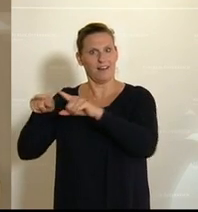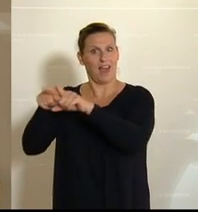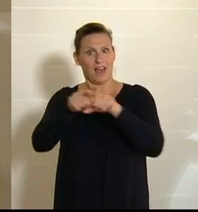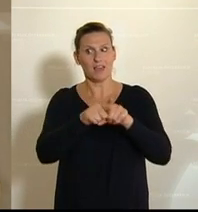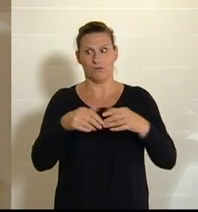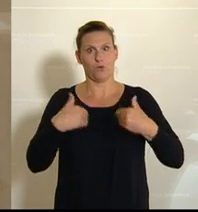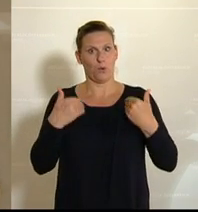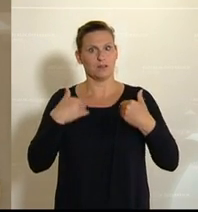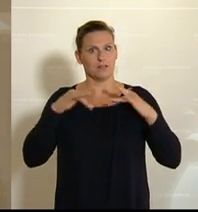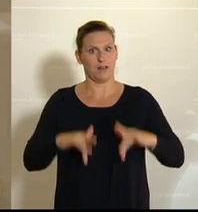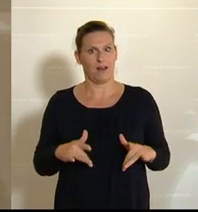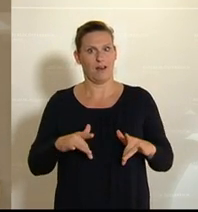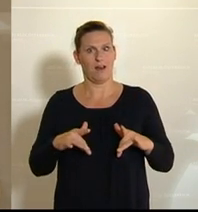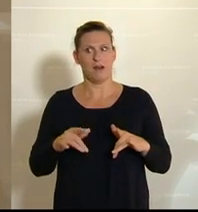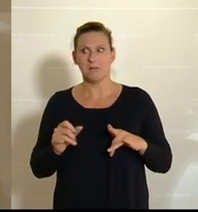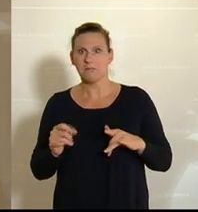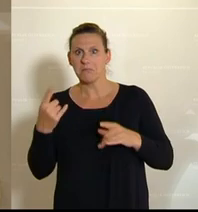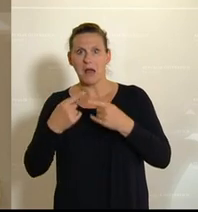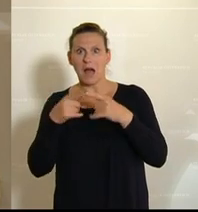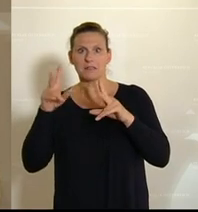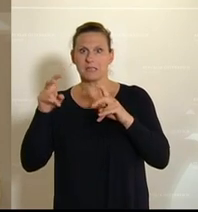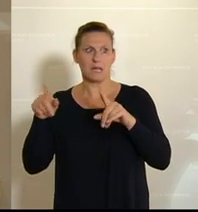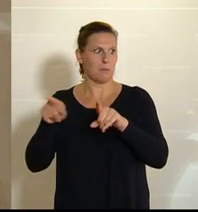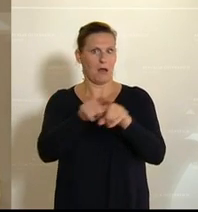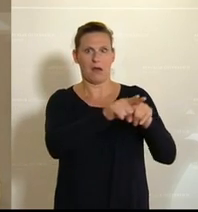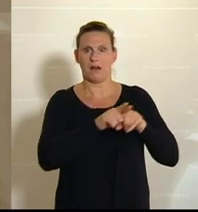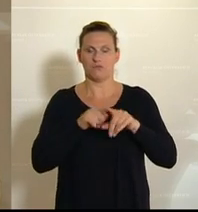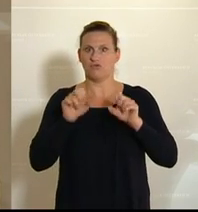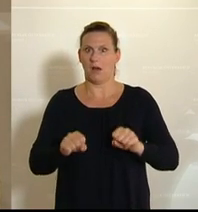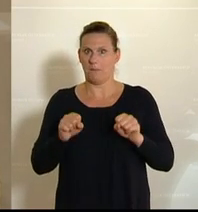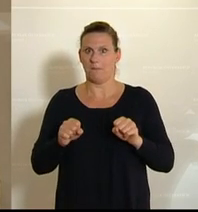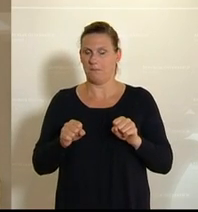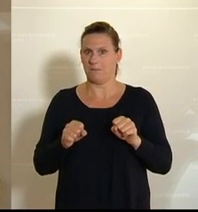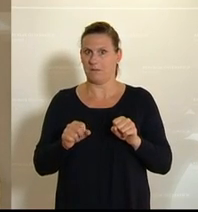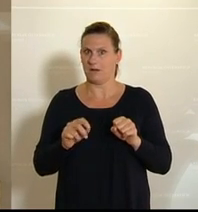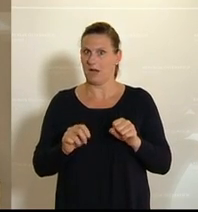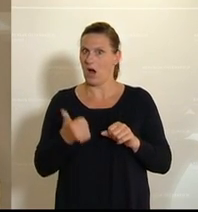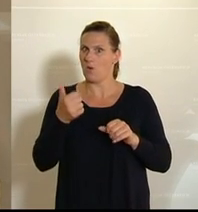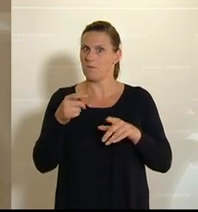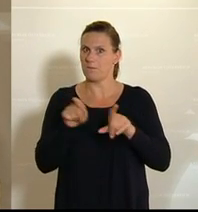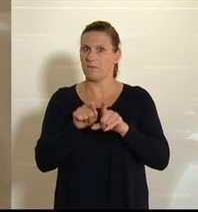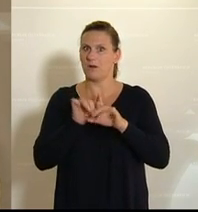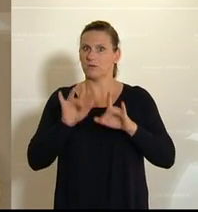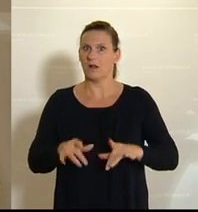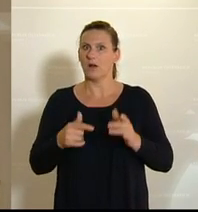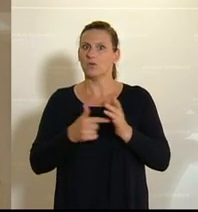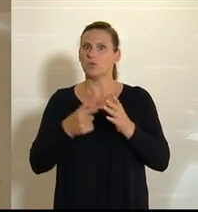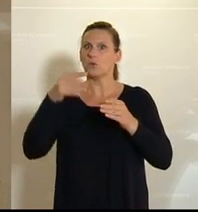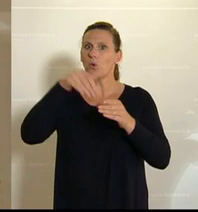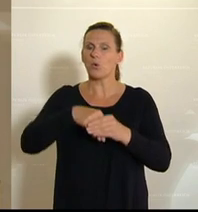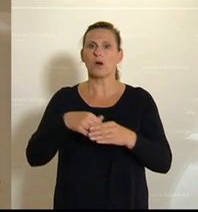Das freut mich natürlich, weil bei fast keinem anderen Thema ist man sich so einig. Und noch dazu haben wir eben einen